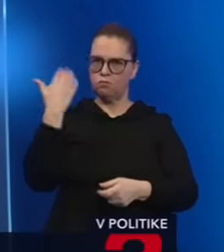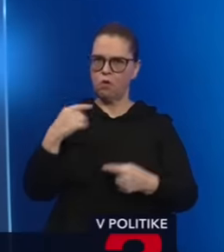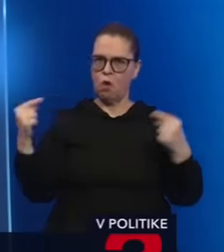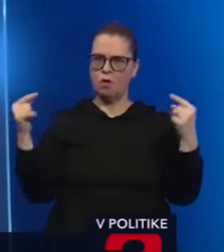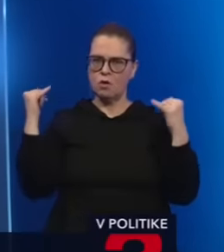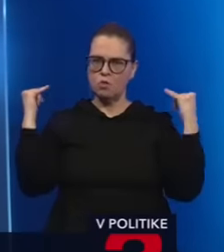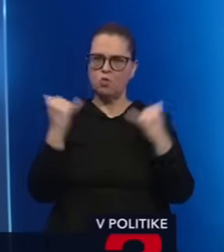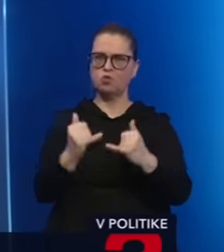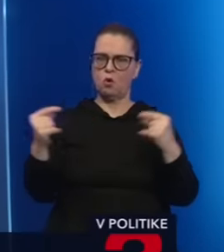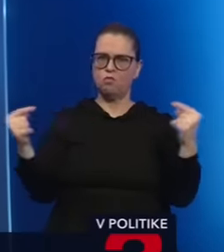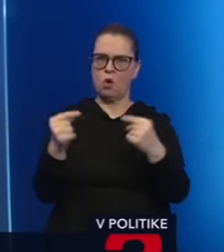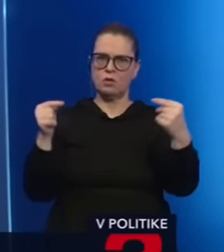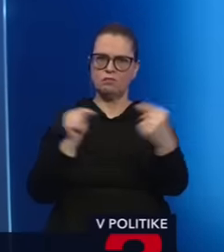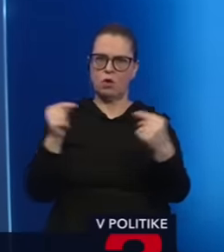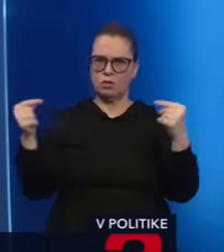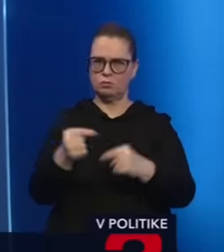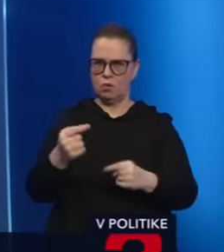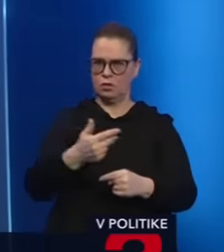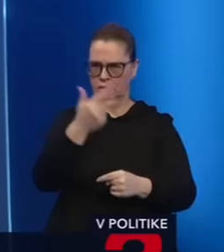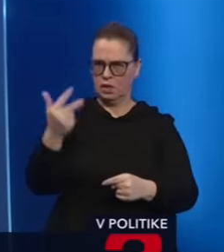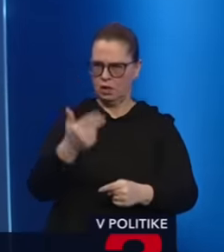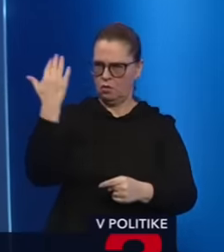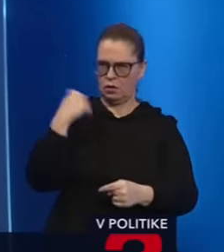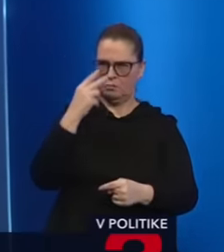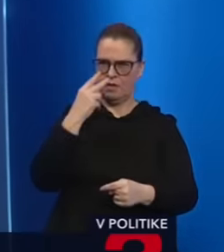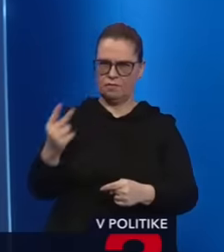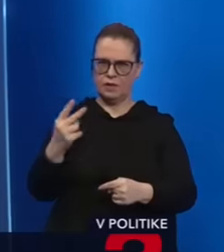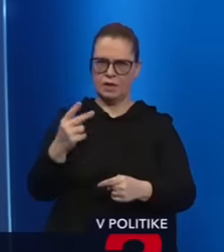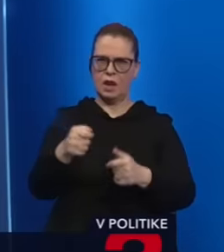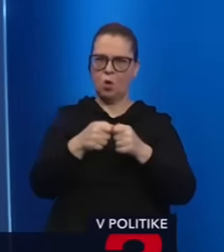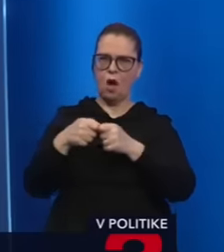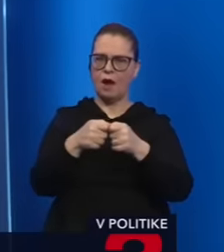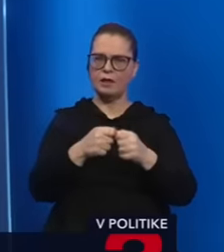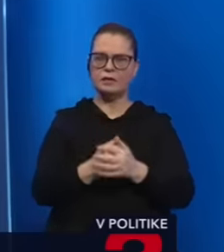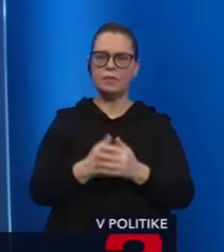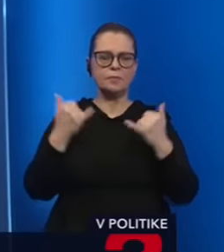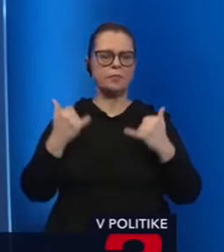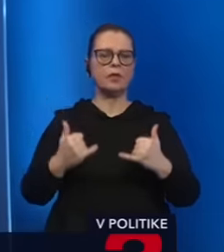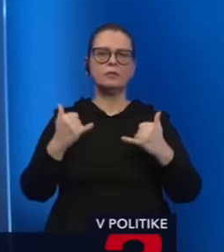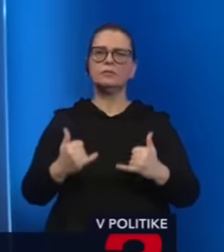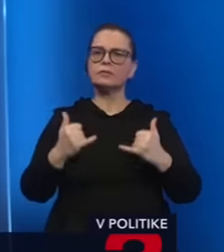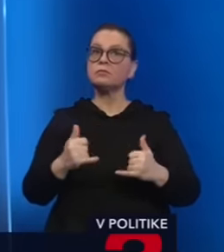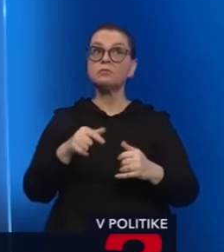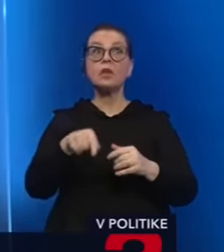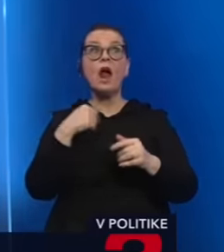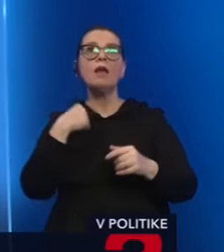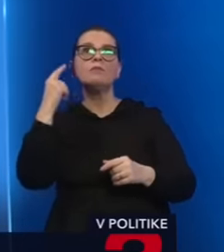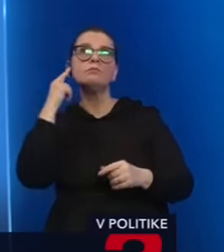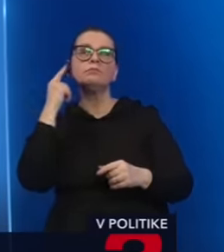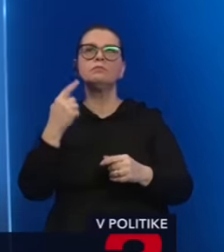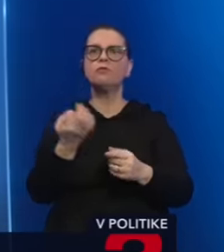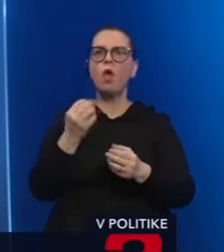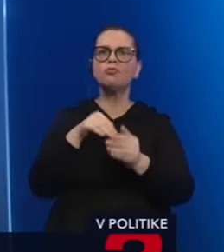Ja môžem absolútne vylúčiť, že by prebehla akákoľvek debata typu, že vy neinformujte o nehode a my podporíme